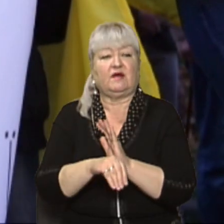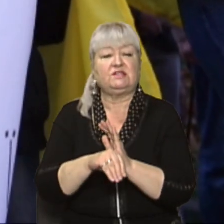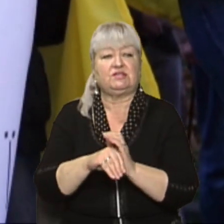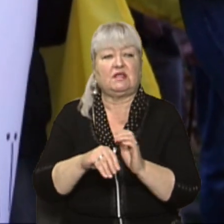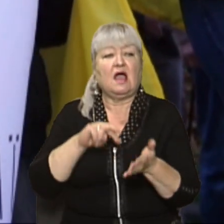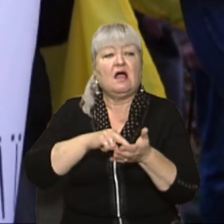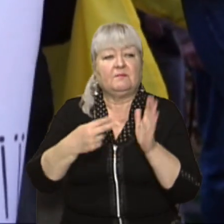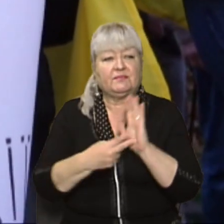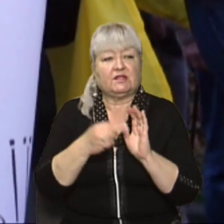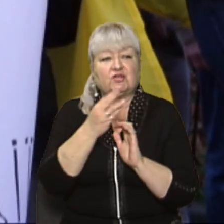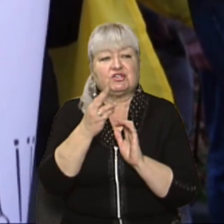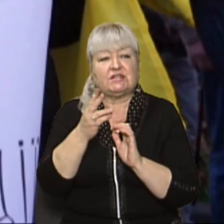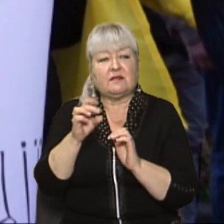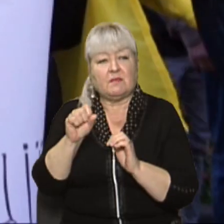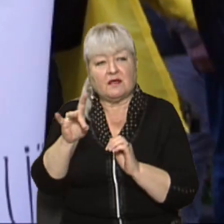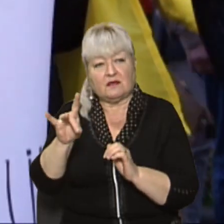Штайнмаєра.